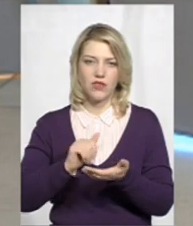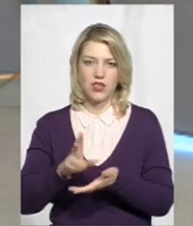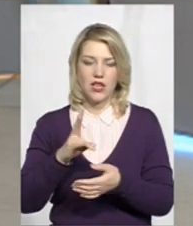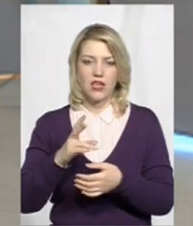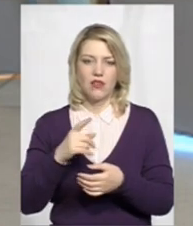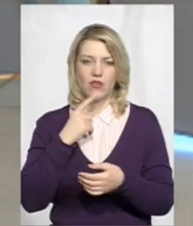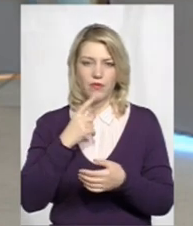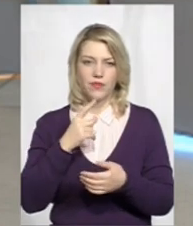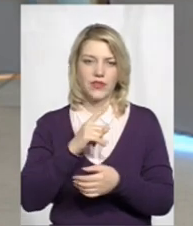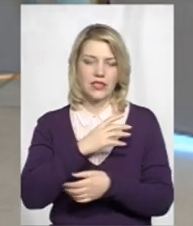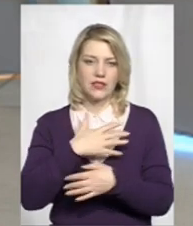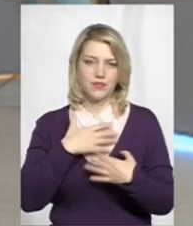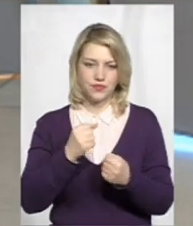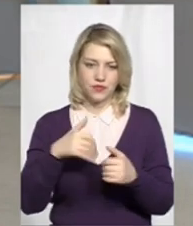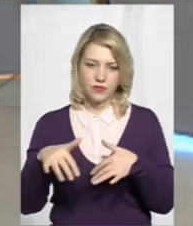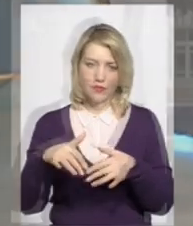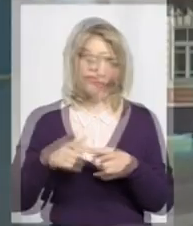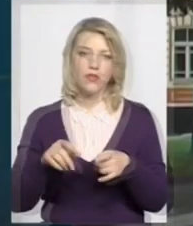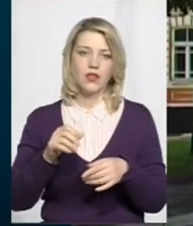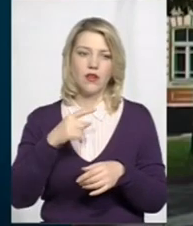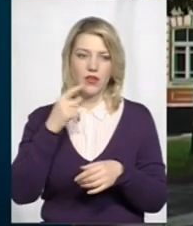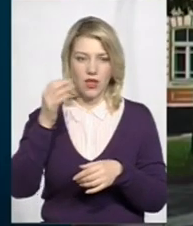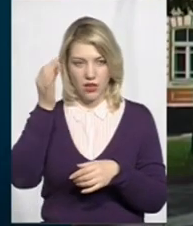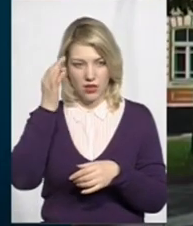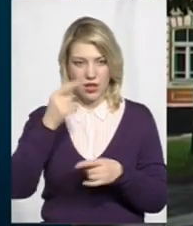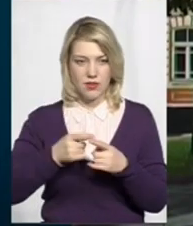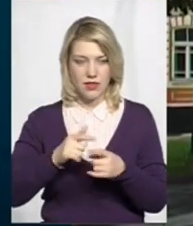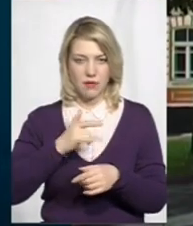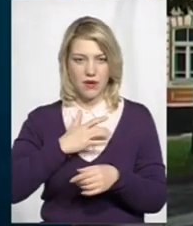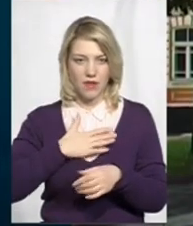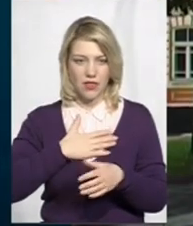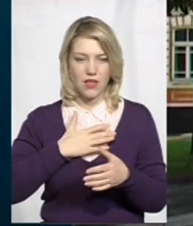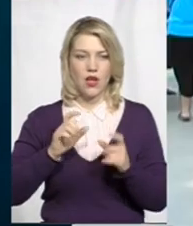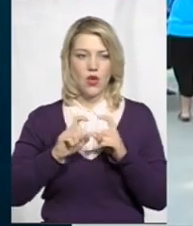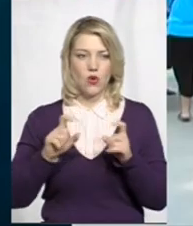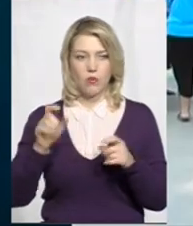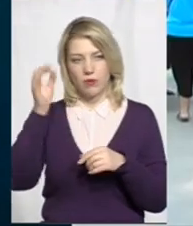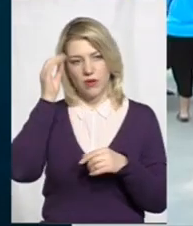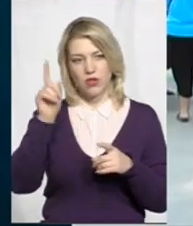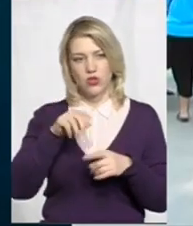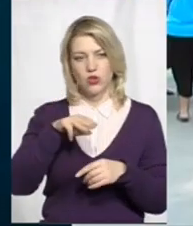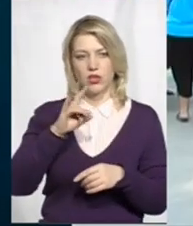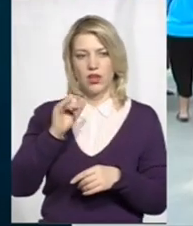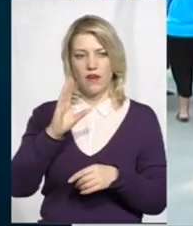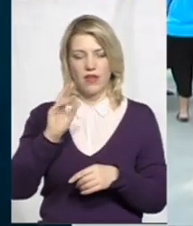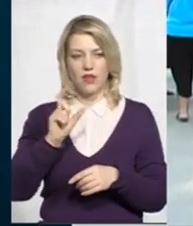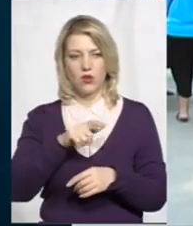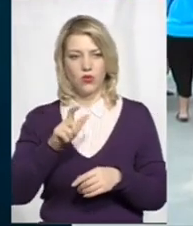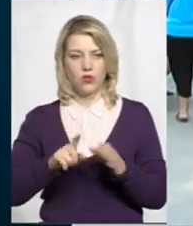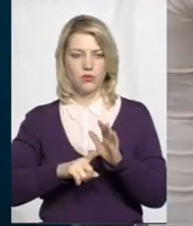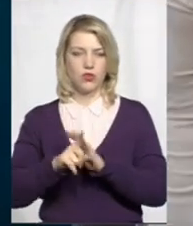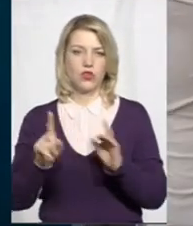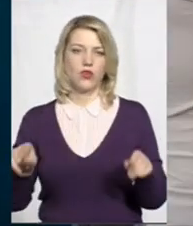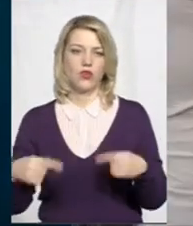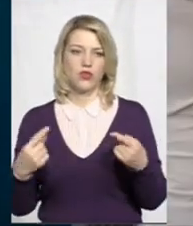здоров'я. Нагадаю, Домком Хмельницький – приватна управляюча компанія. Пригадую, вже з травня мешканці будинків